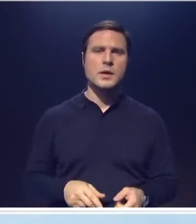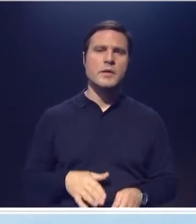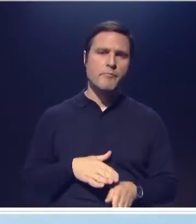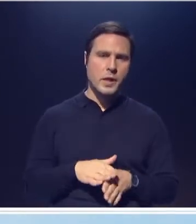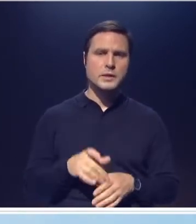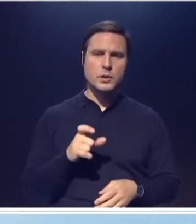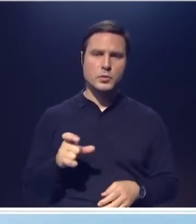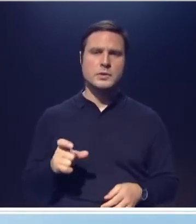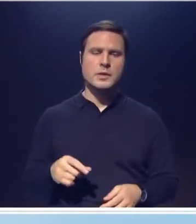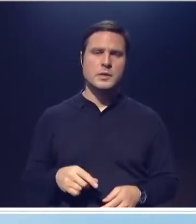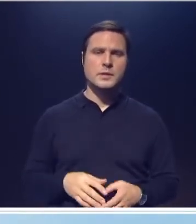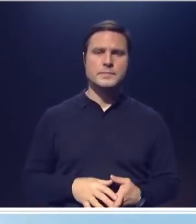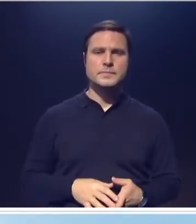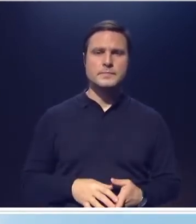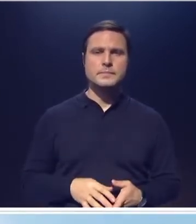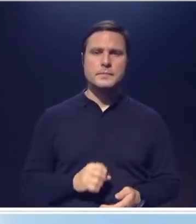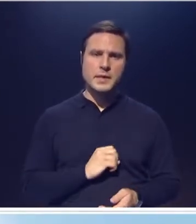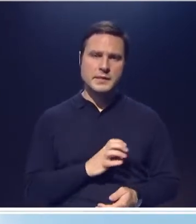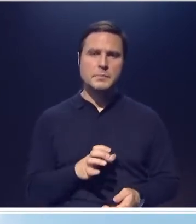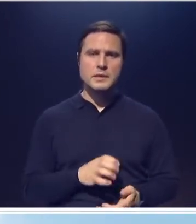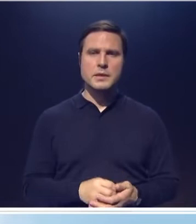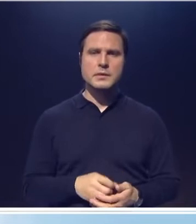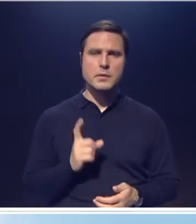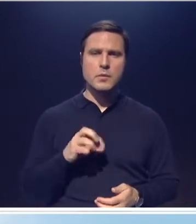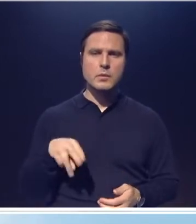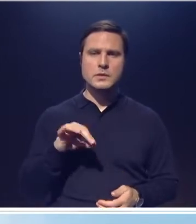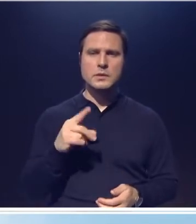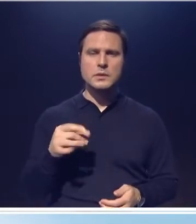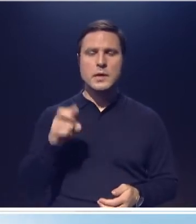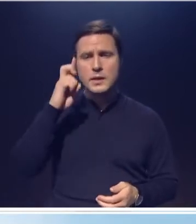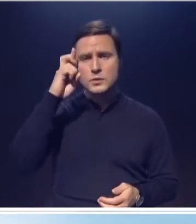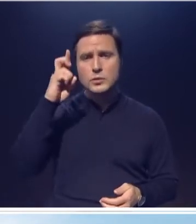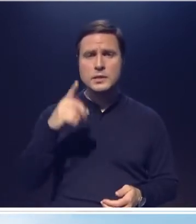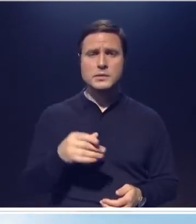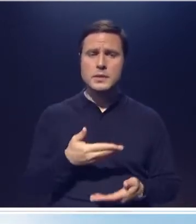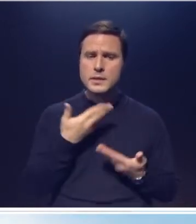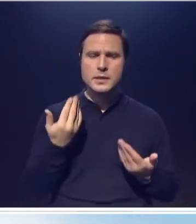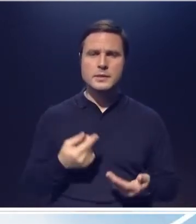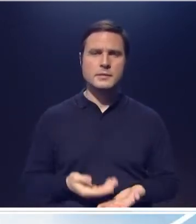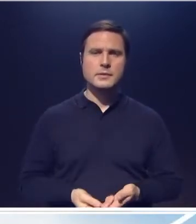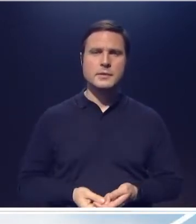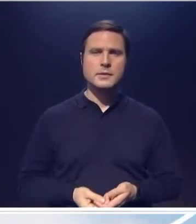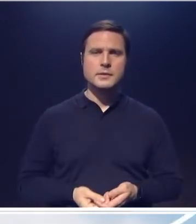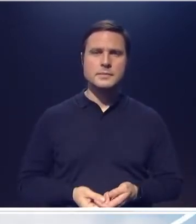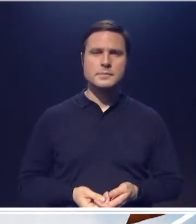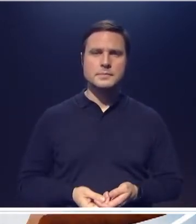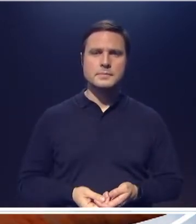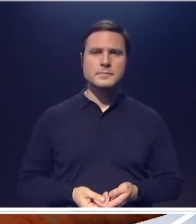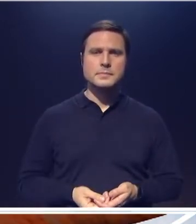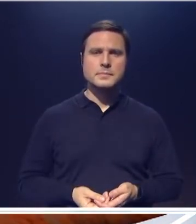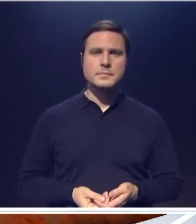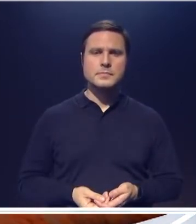респектабельные медиахолдинги. Так что государство не имеет претензий, как мы видим, ко всему этому.